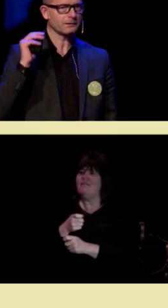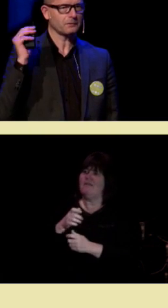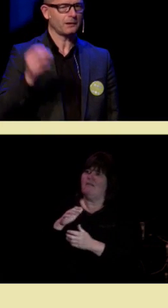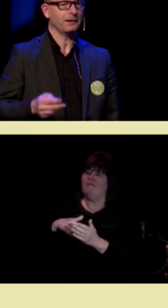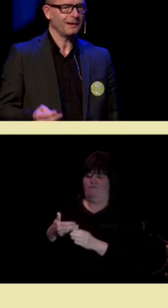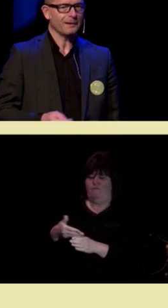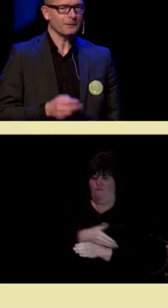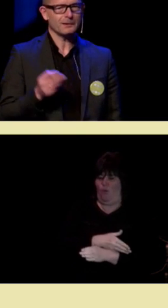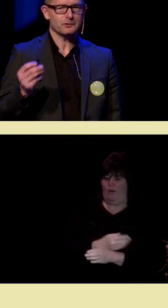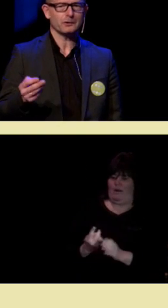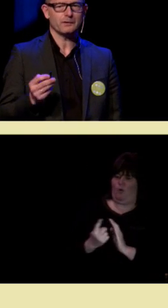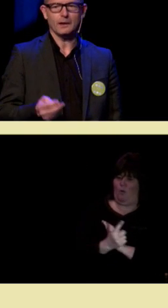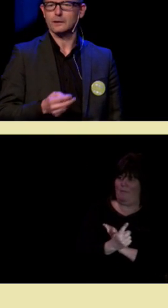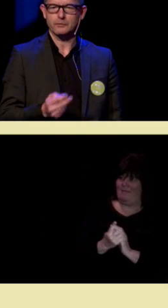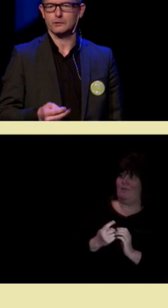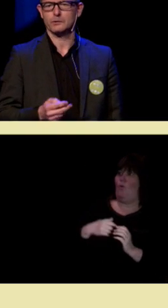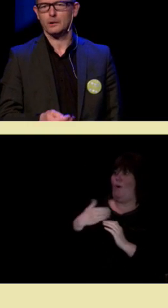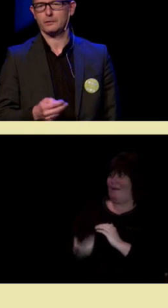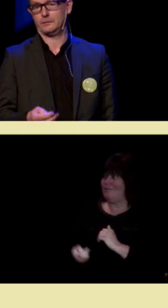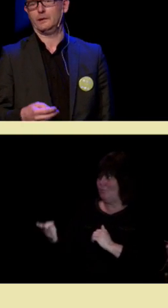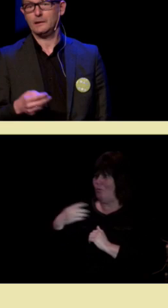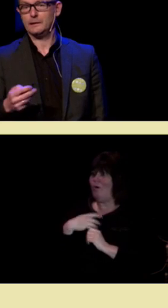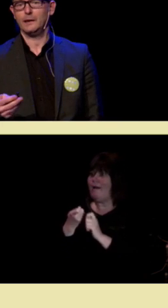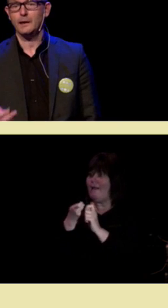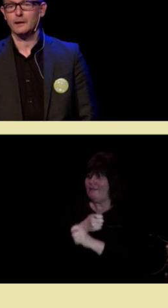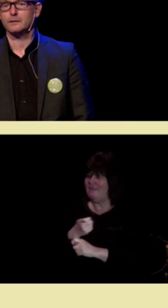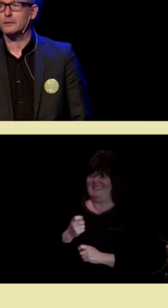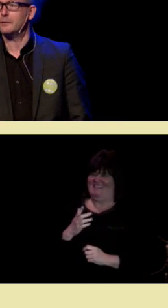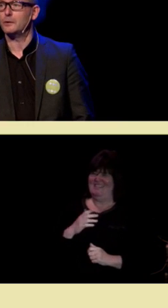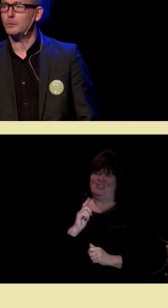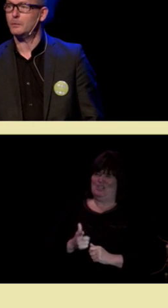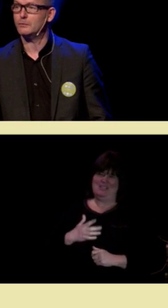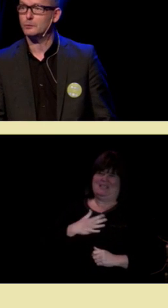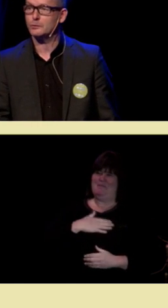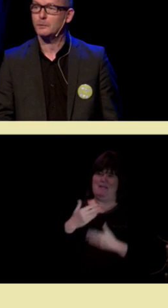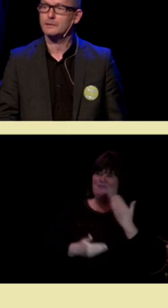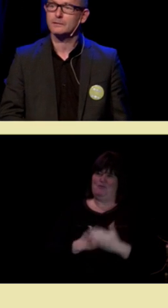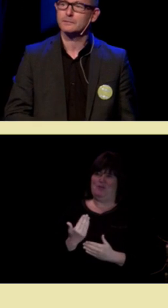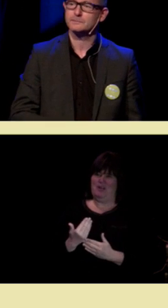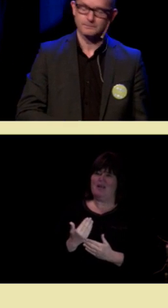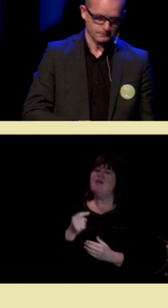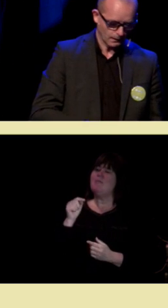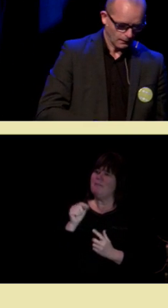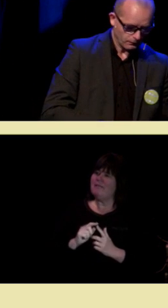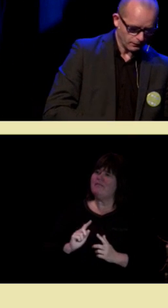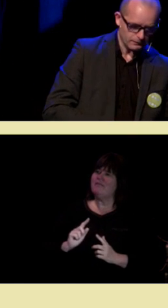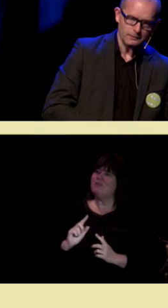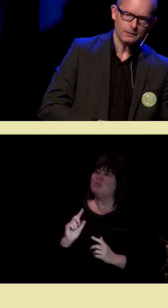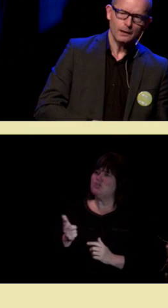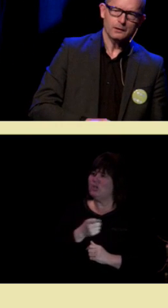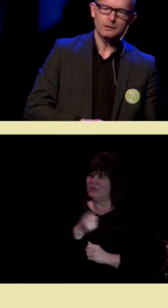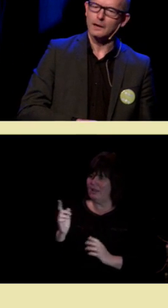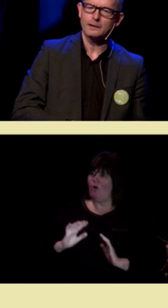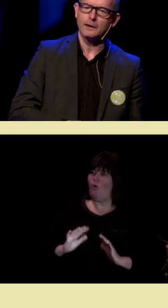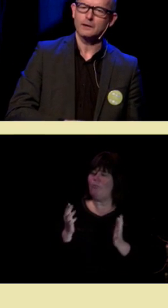selvstød dessverre, men det skyldes det enkle faktum at dere i det hele tatt har opplevd noe som helst. Faktisk er hjernen du